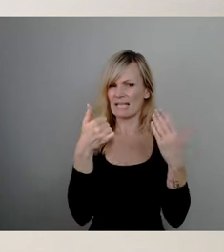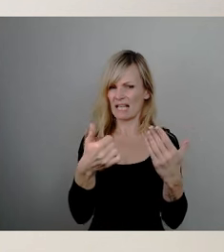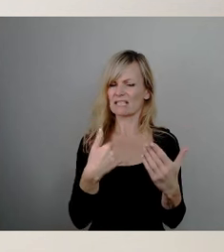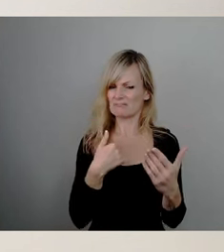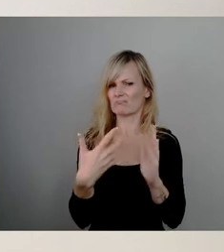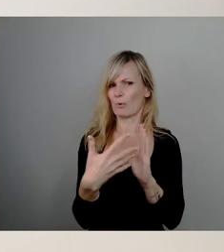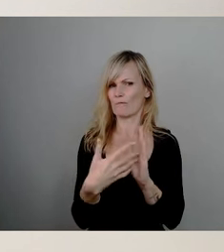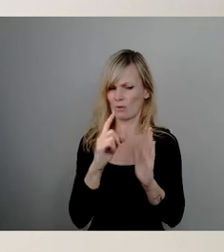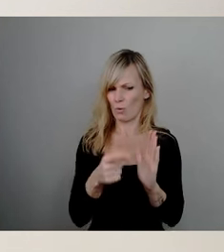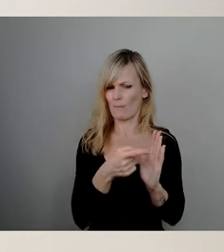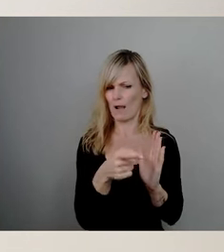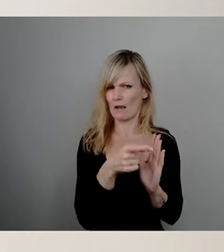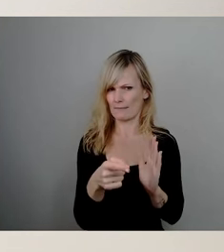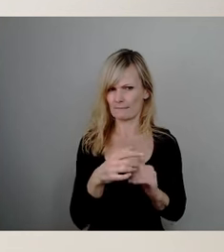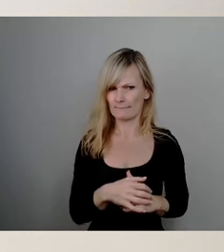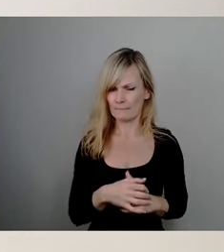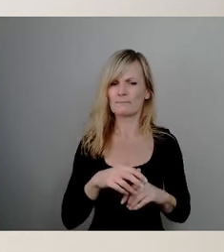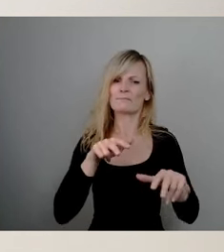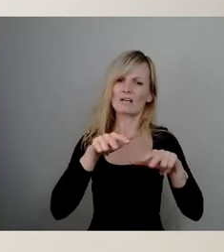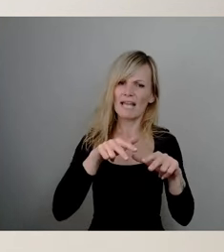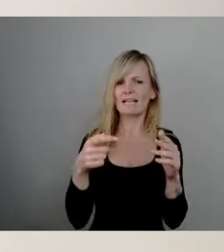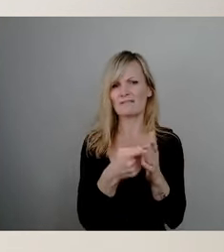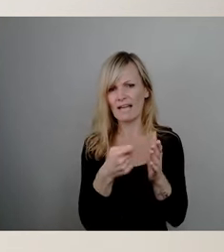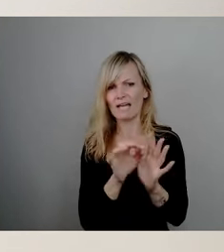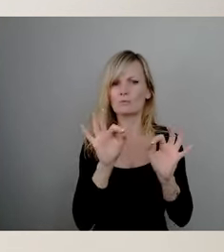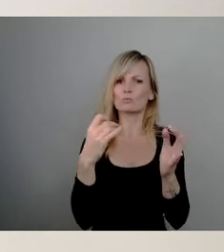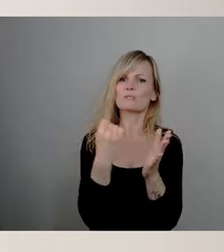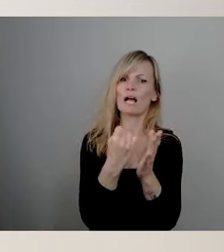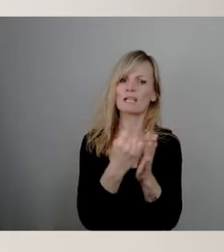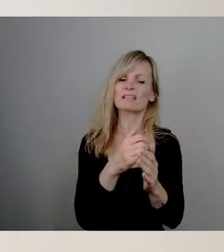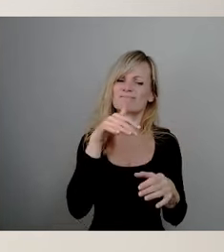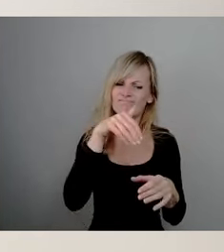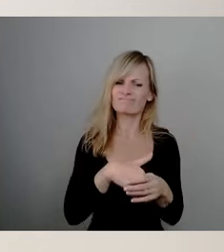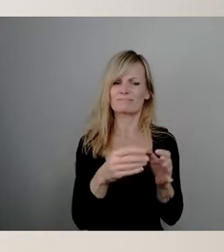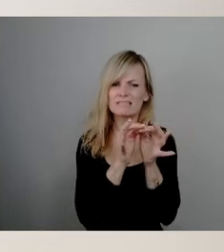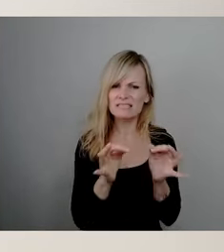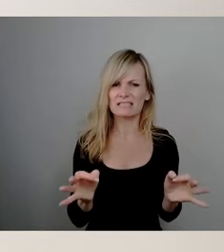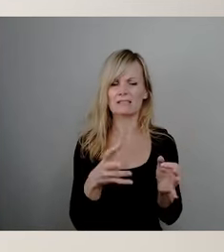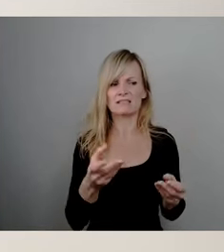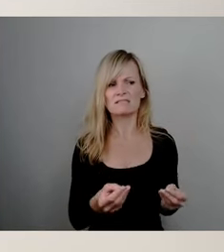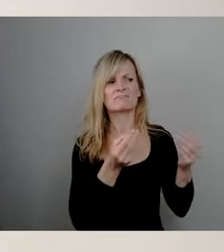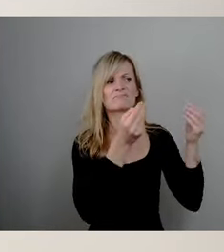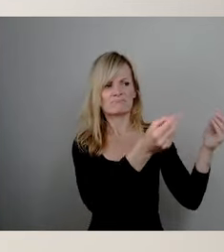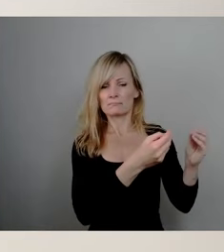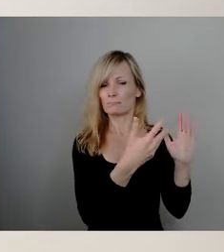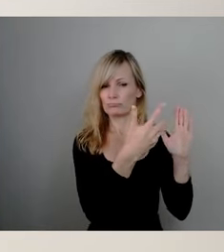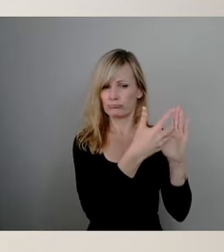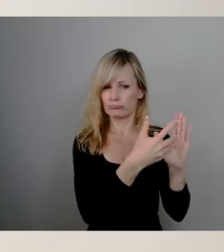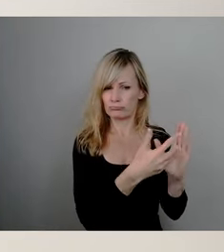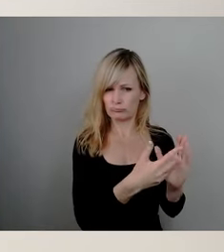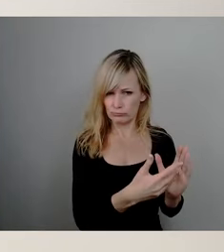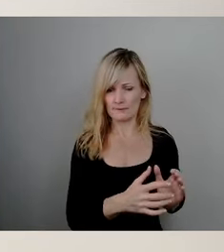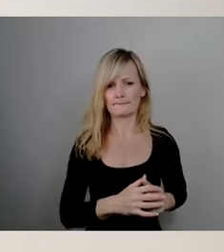entsprechende Expertise mit Verkehrswertgutachten auch liegt. Und sobald wir dort die Einschätzung haben, das ist übrigens eine sehr